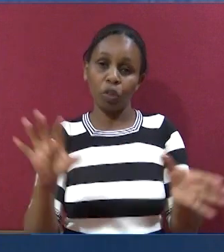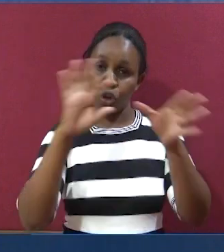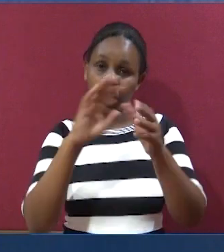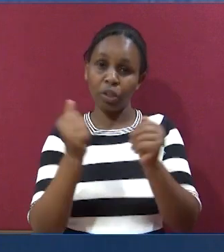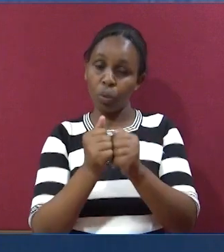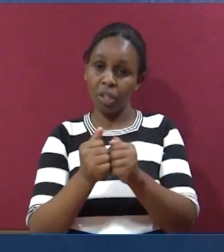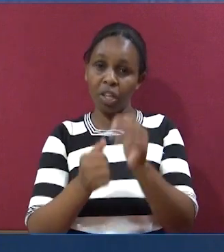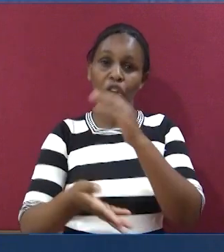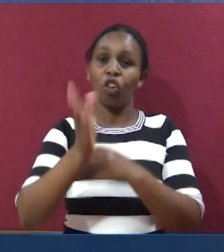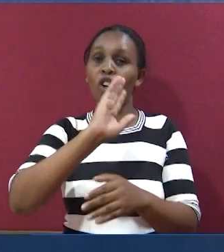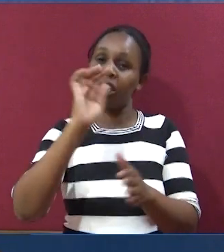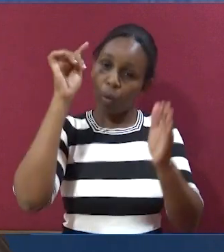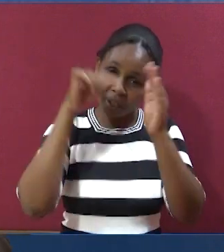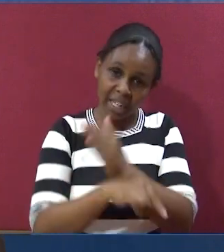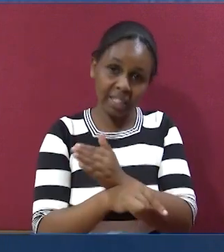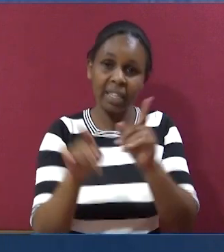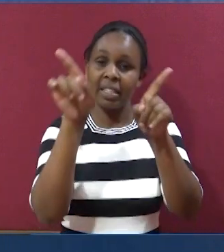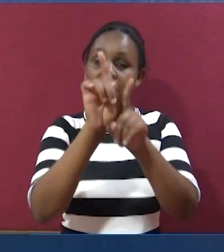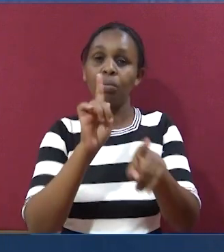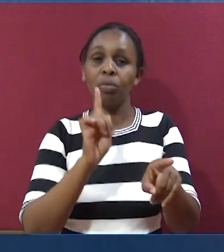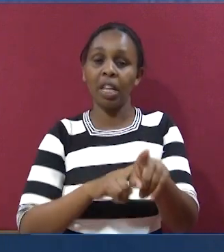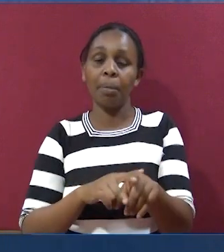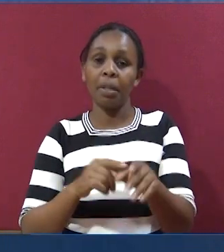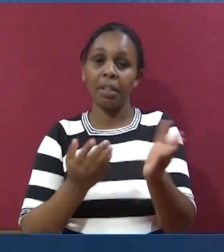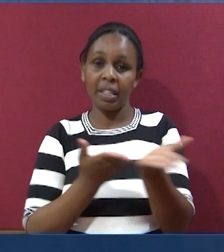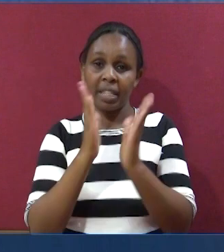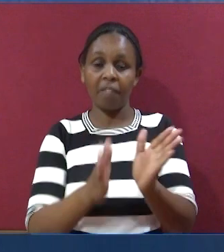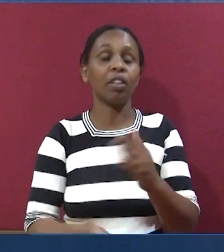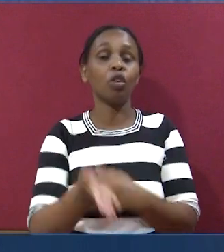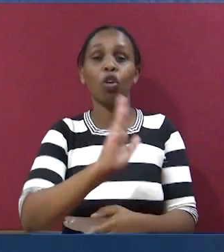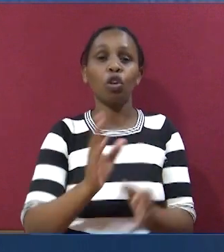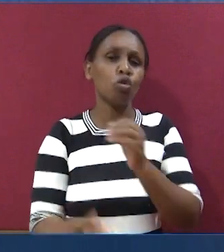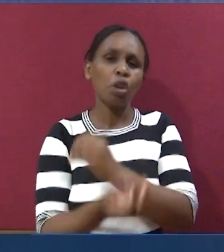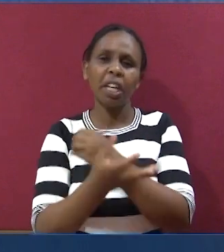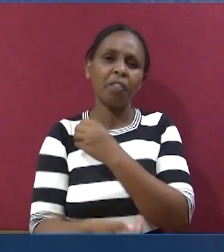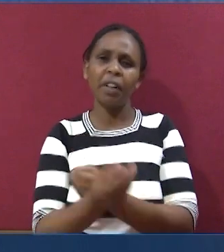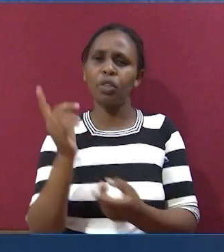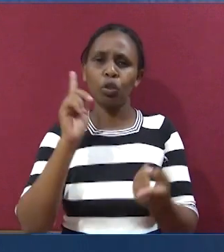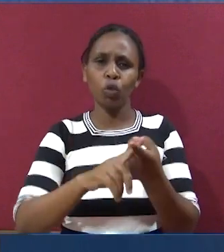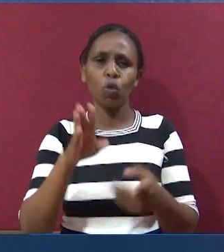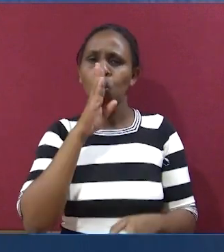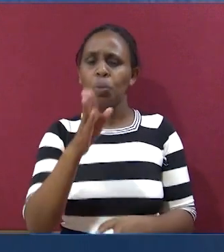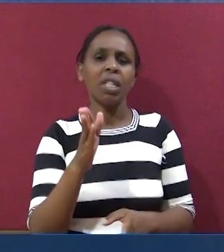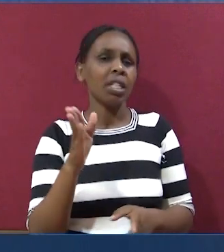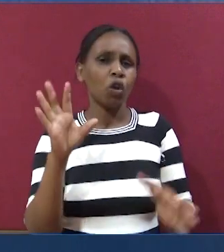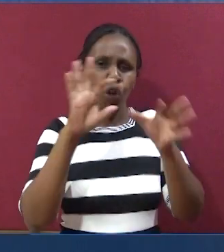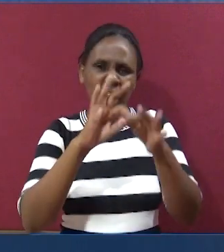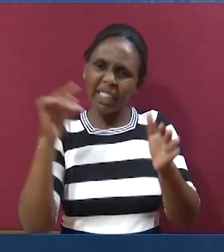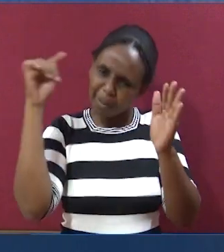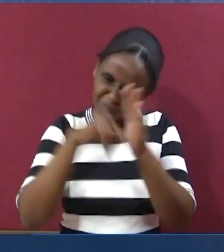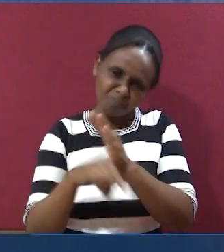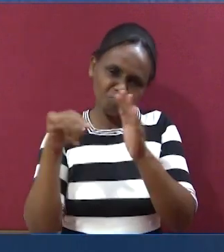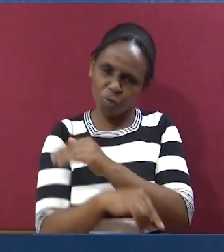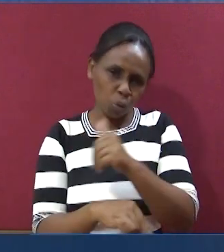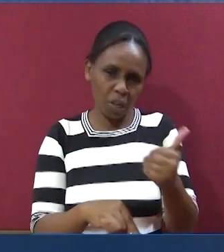aungane na buwana kwa undani. Ata sisi wa kristo, sisi watumishi wa mungu, tunashawishiwa ili tuungane na buwana